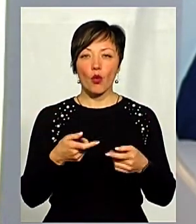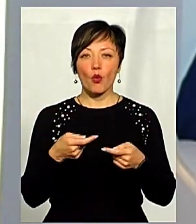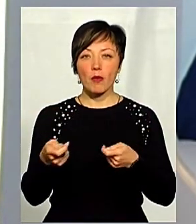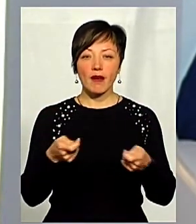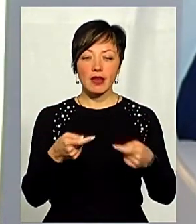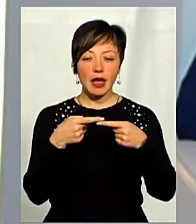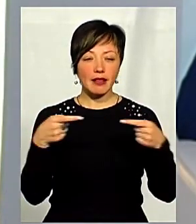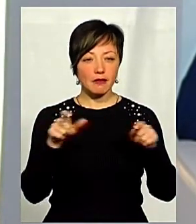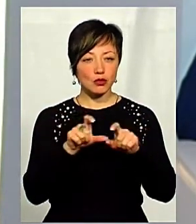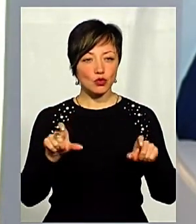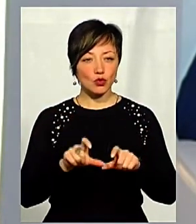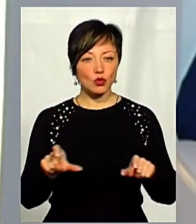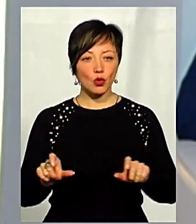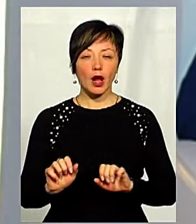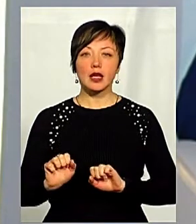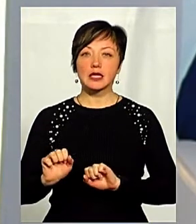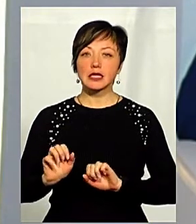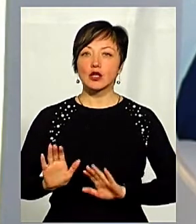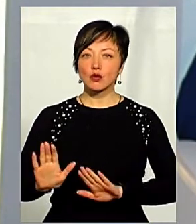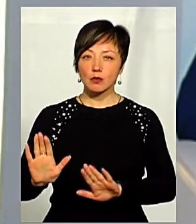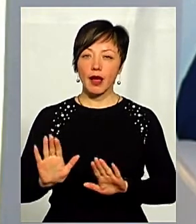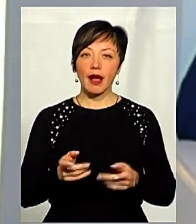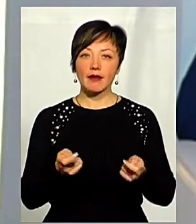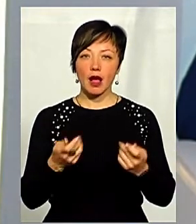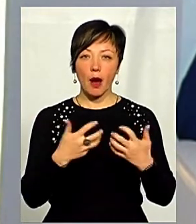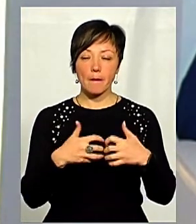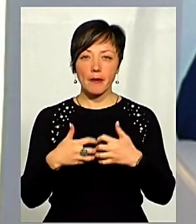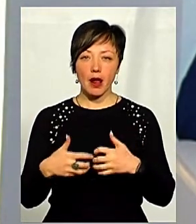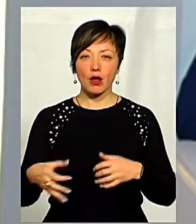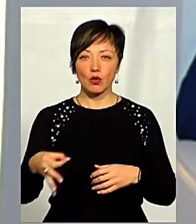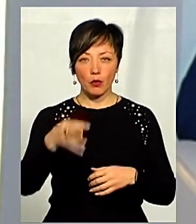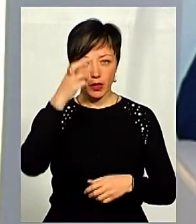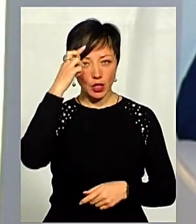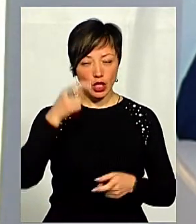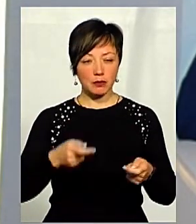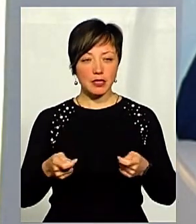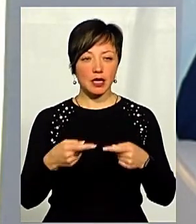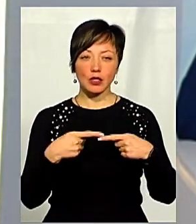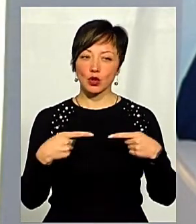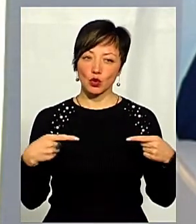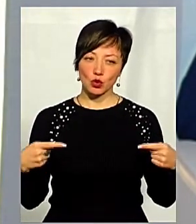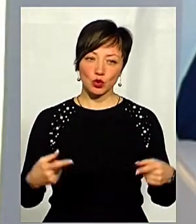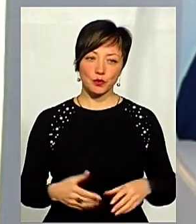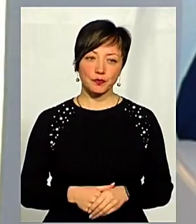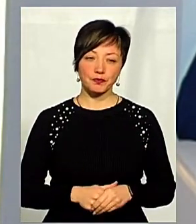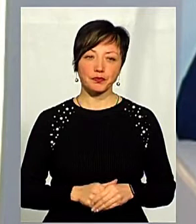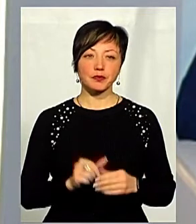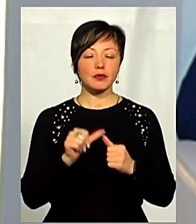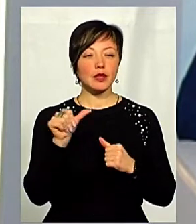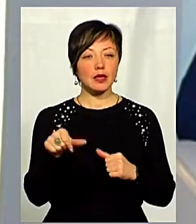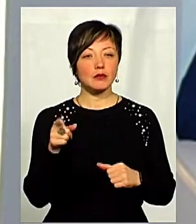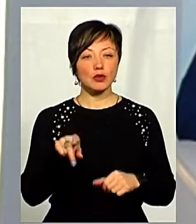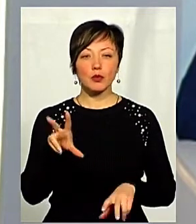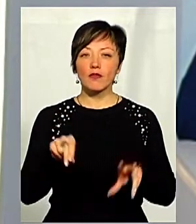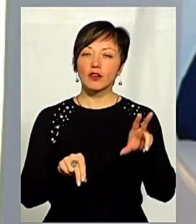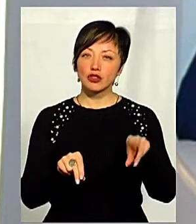інфраструктури, заступник керівника апарату Хмельницької обласної державної адміністрації тощо. Окрім цього,